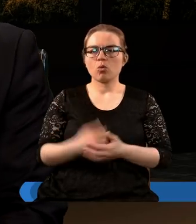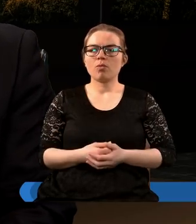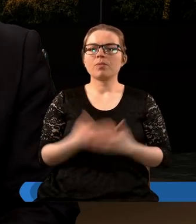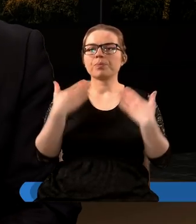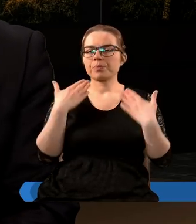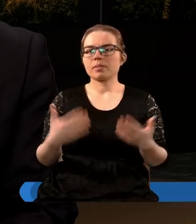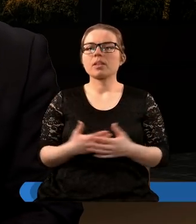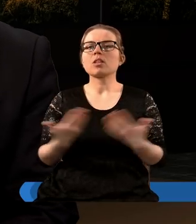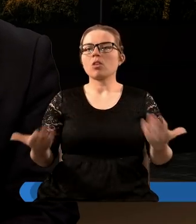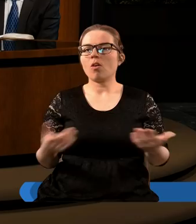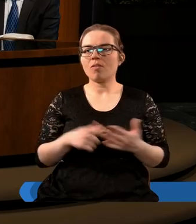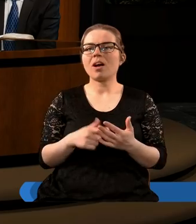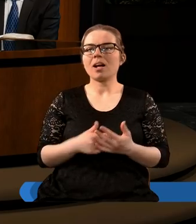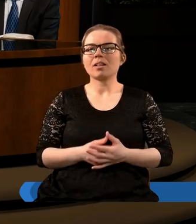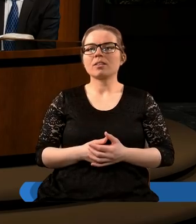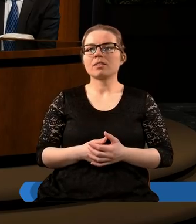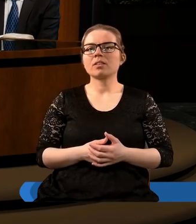Tak, dziękuję. No właśnie.